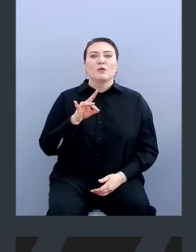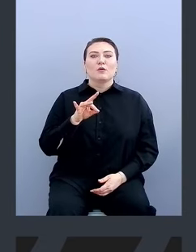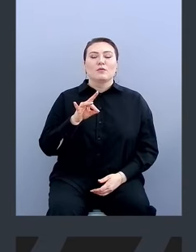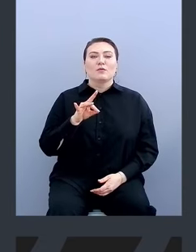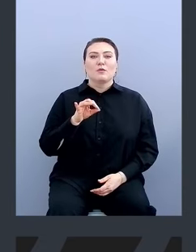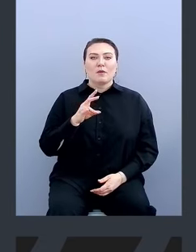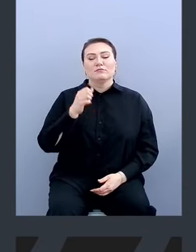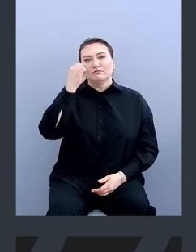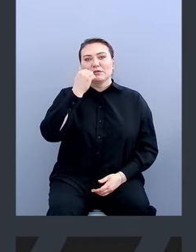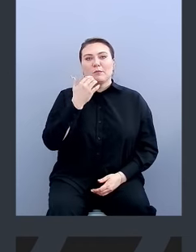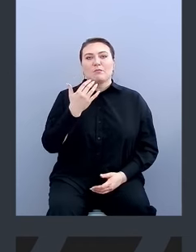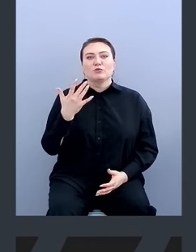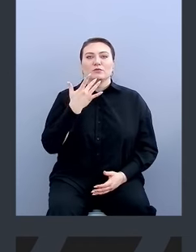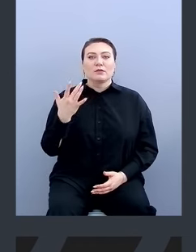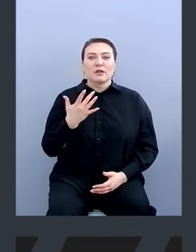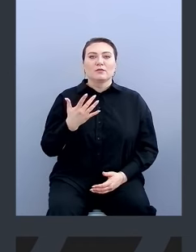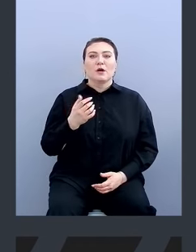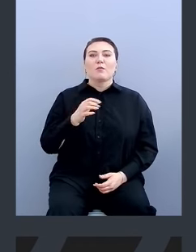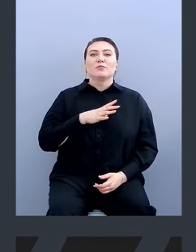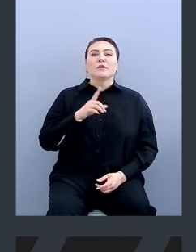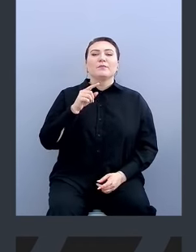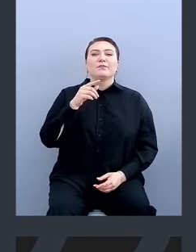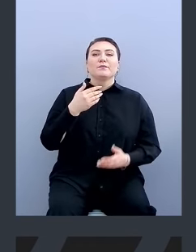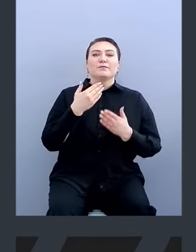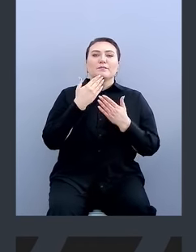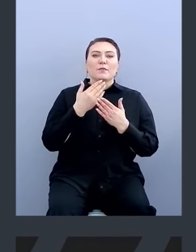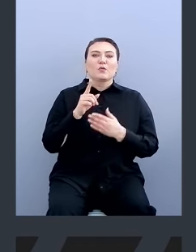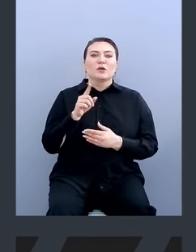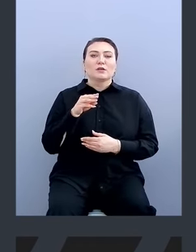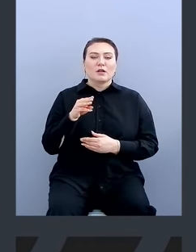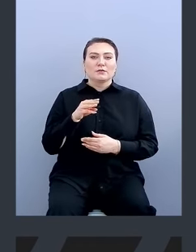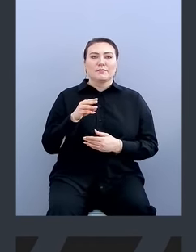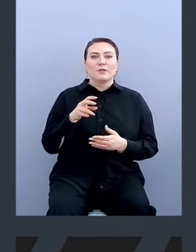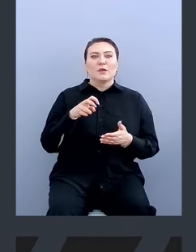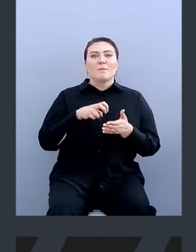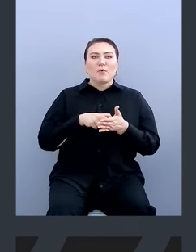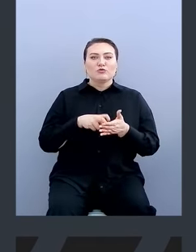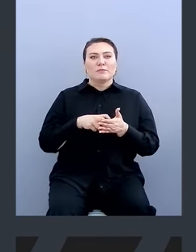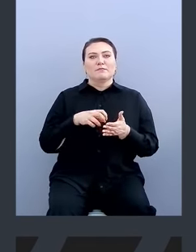доклад, спасибо. Что засовываете за Zero Trust? Например, почта, корпоративный мессенджер туда идут?